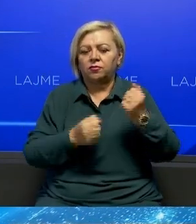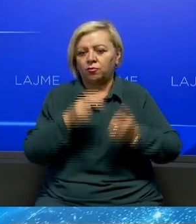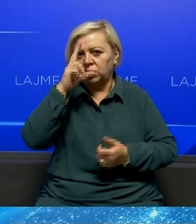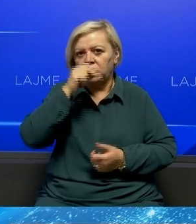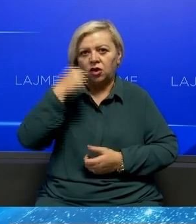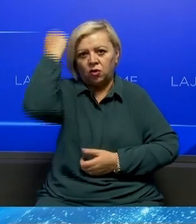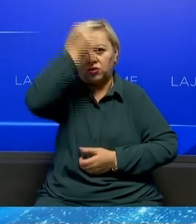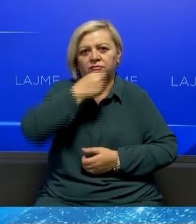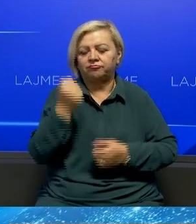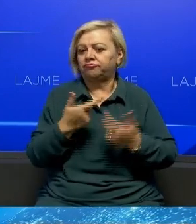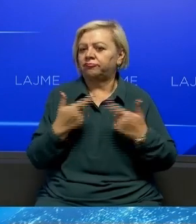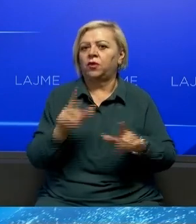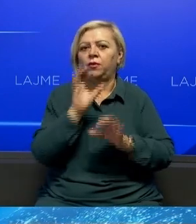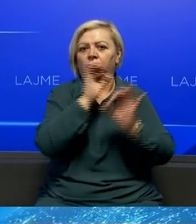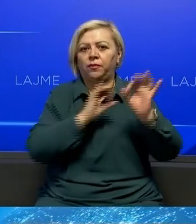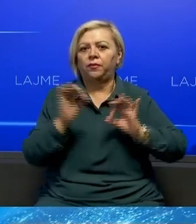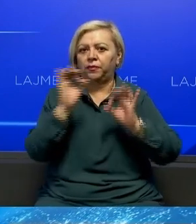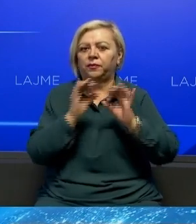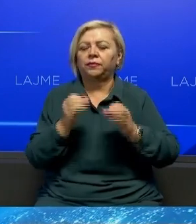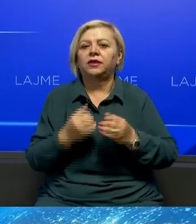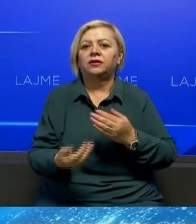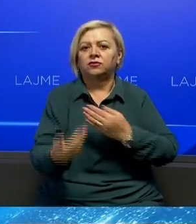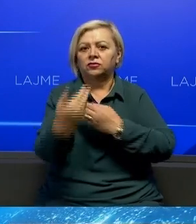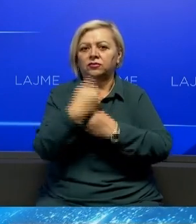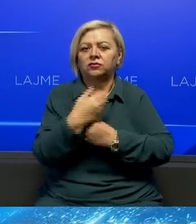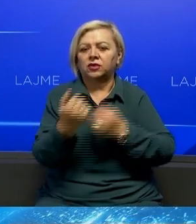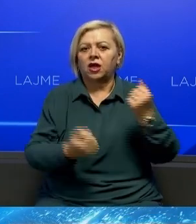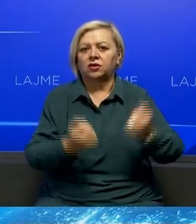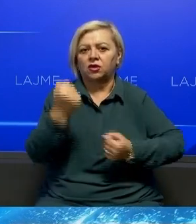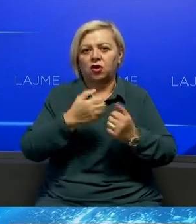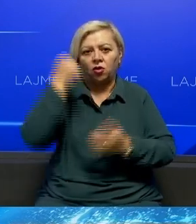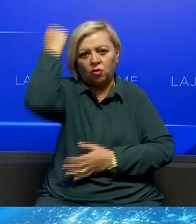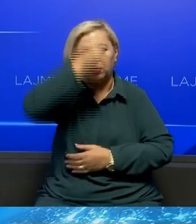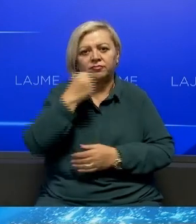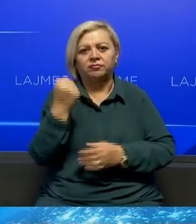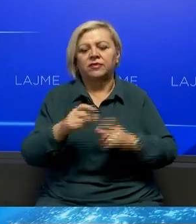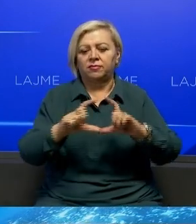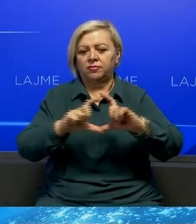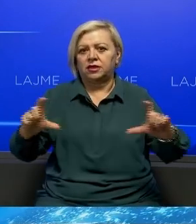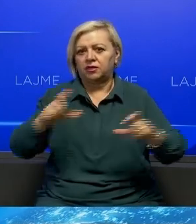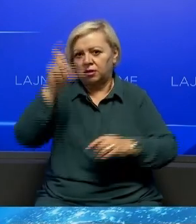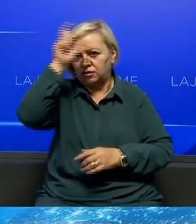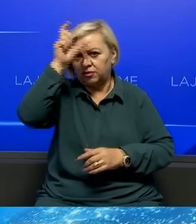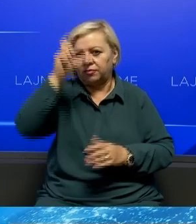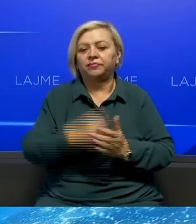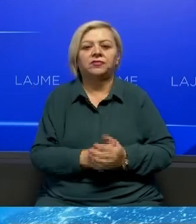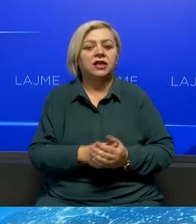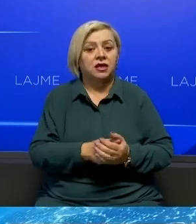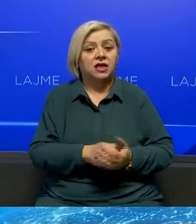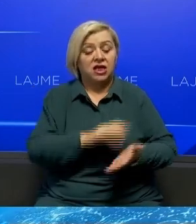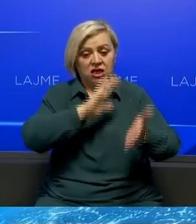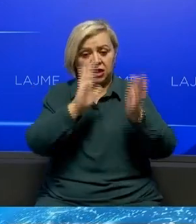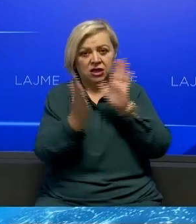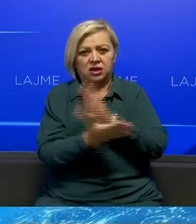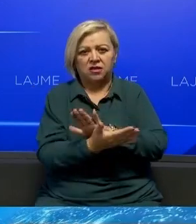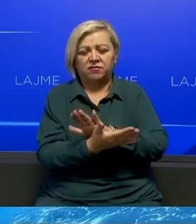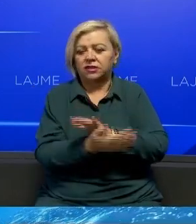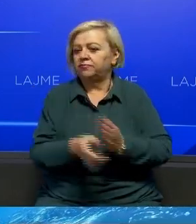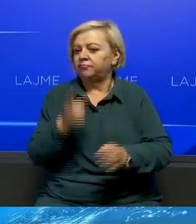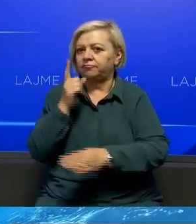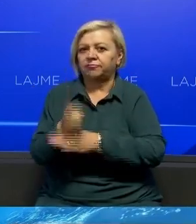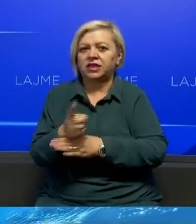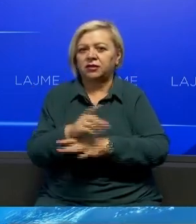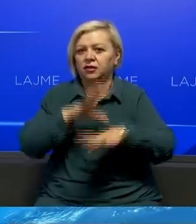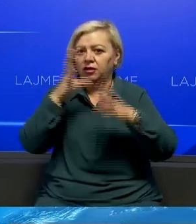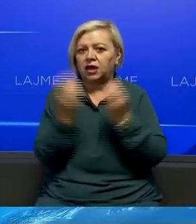Kosovës nuk përrejon ans një vetur të futët në Republikërë Kosovës me targat të Serbis. Zëvëndësimin janë të detyruar të